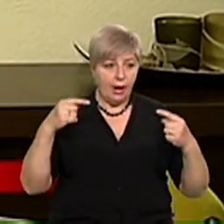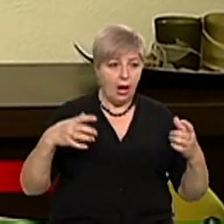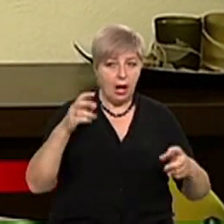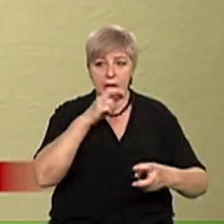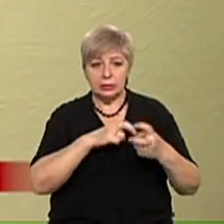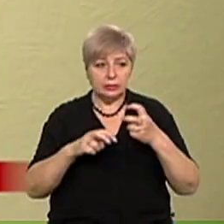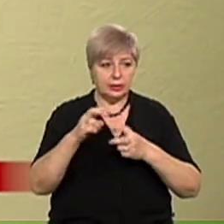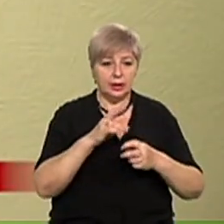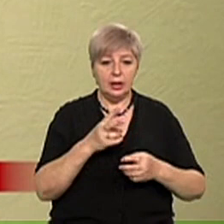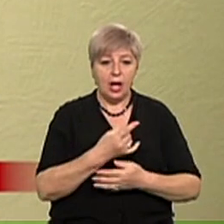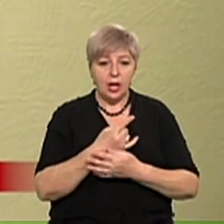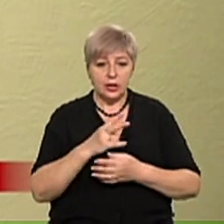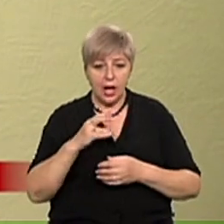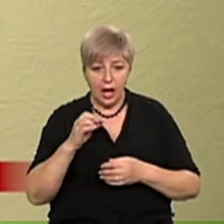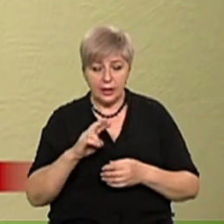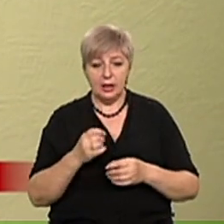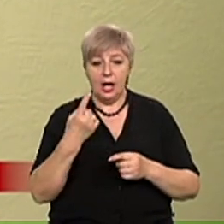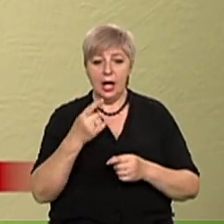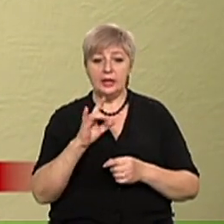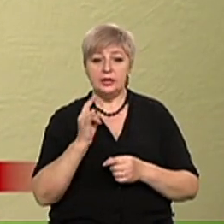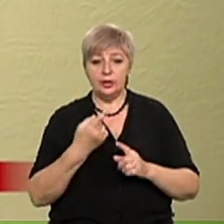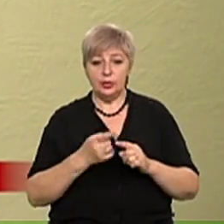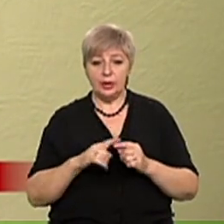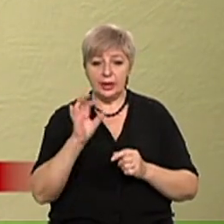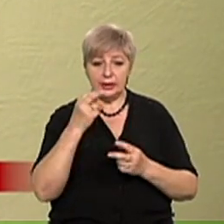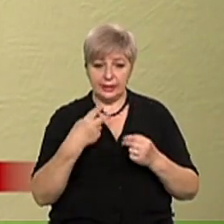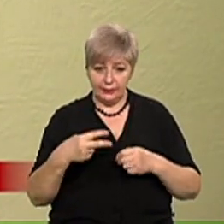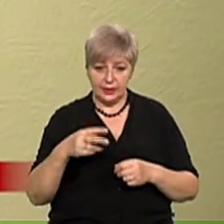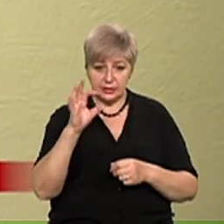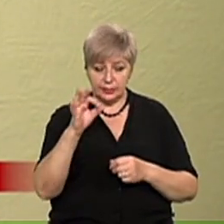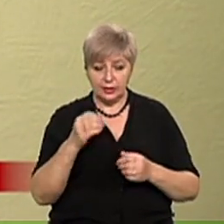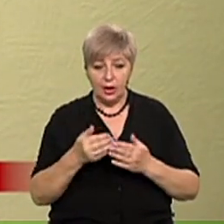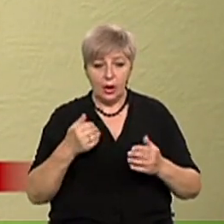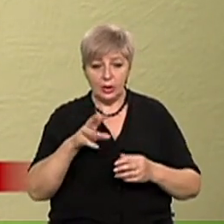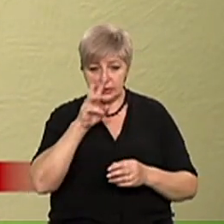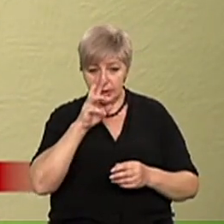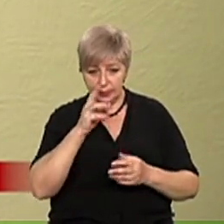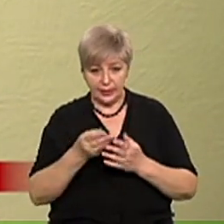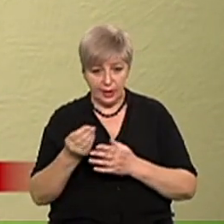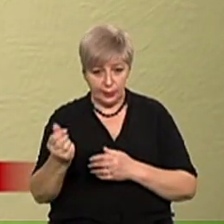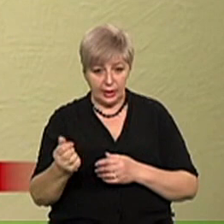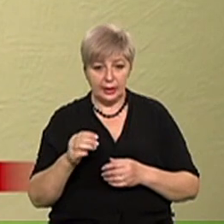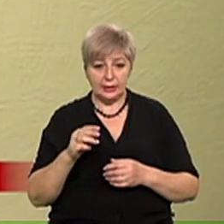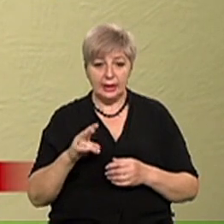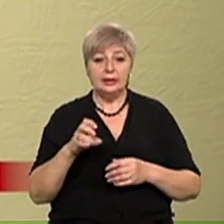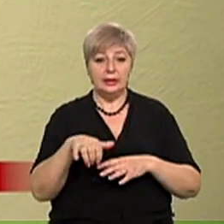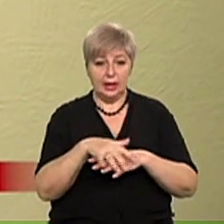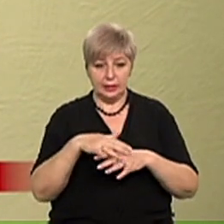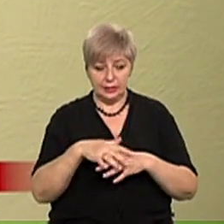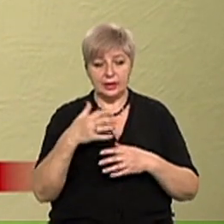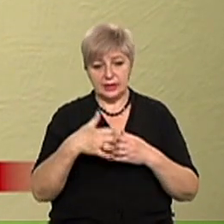поисків, якщо один дитина – це 20% заробітної плати на ринку.